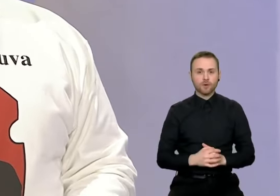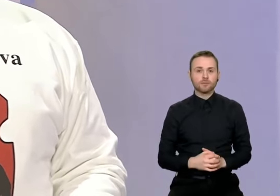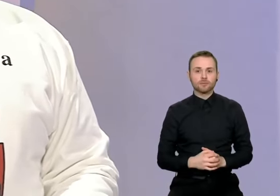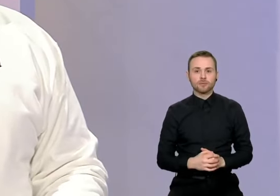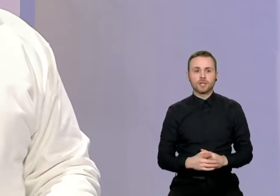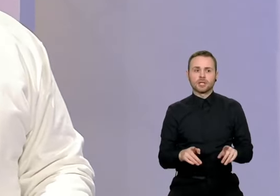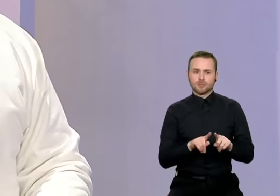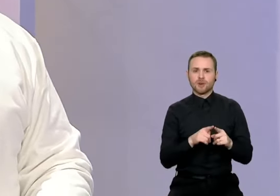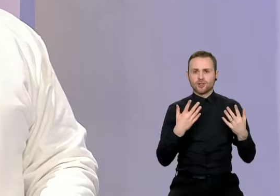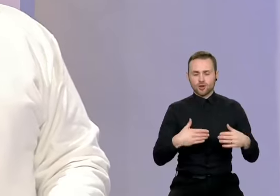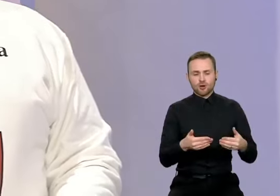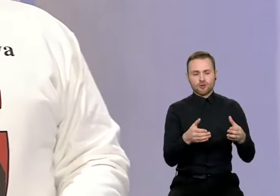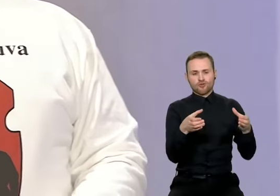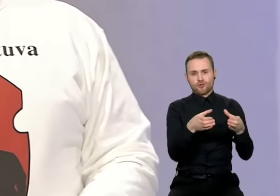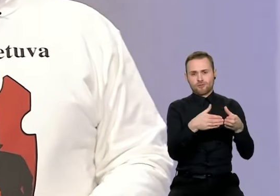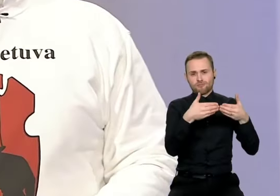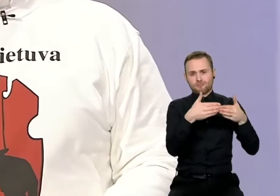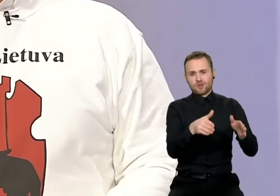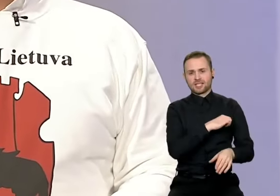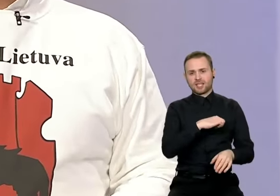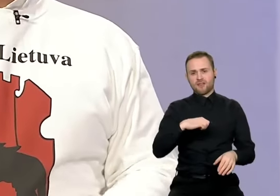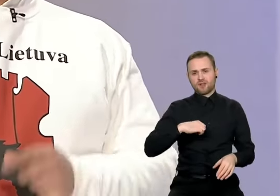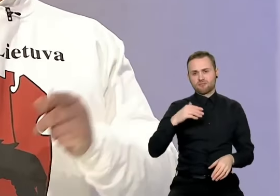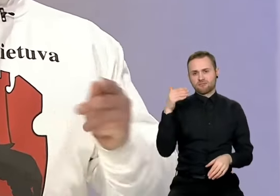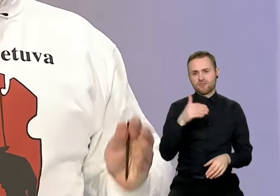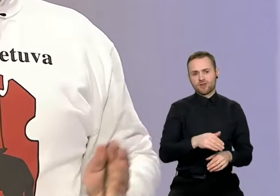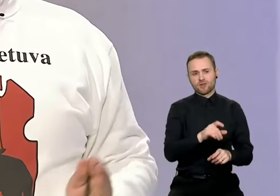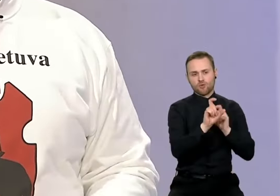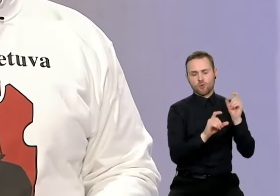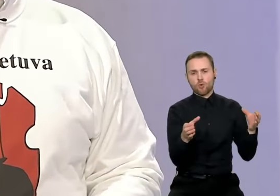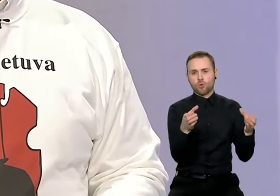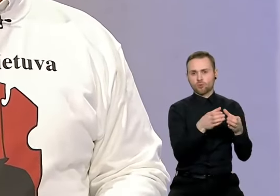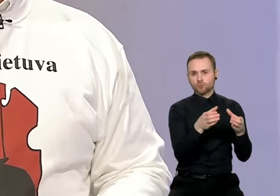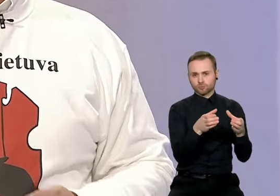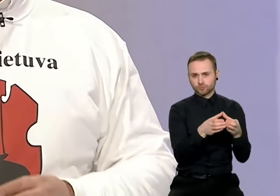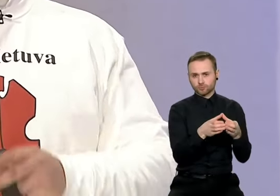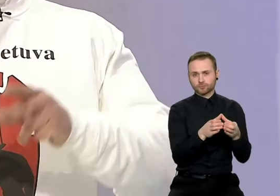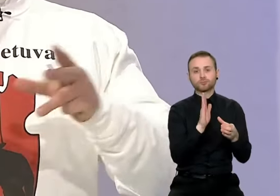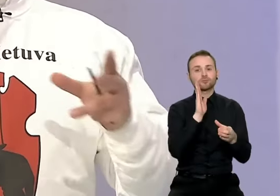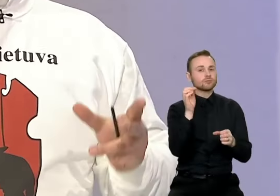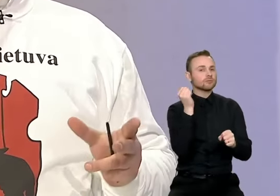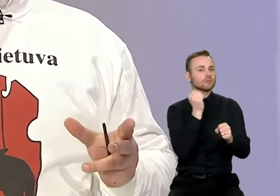organizacija. Ta civilinių saugos savanorio organizacija veiks bendruomenėse.